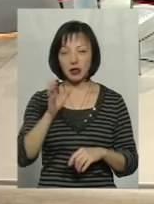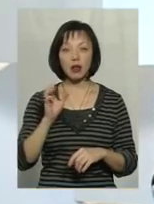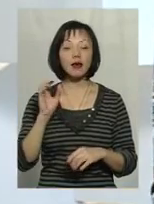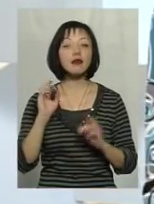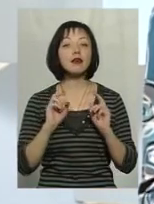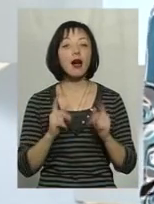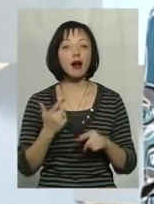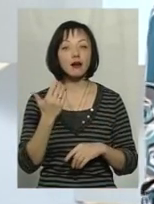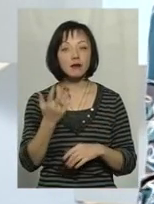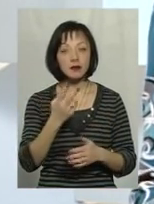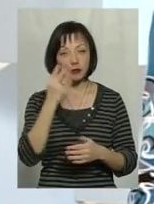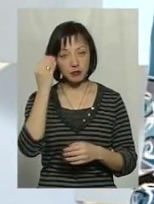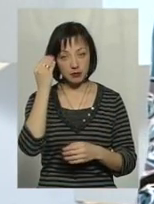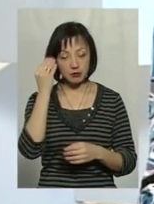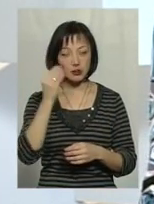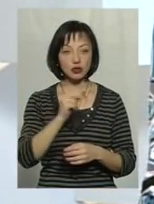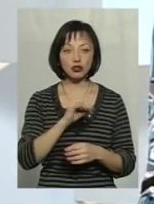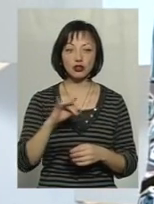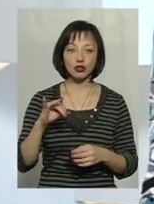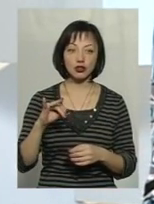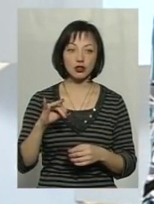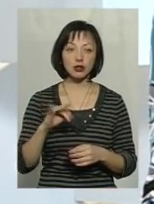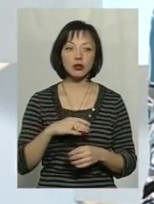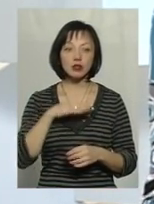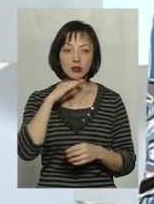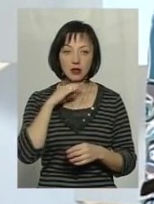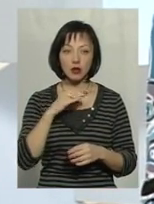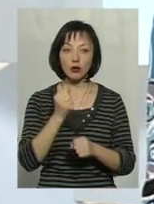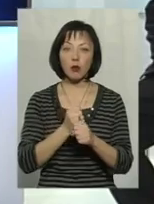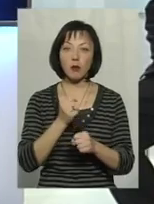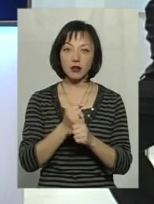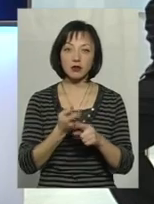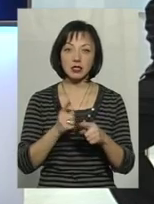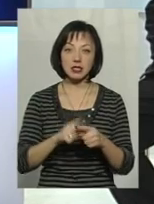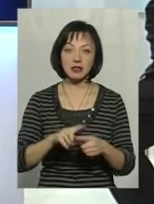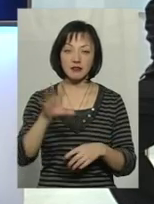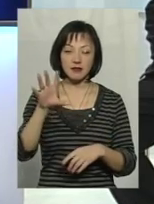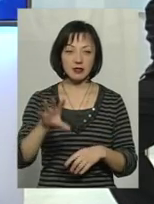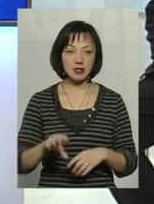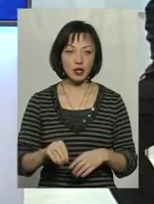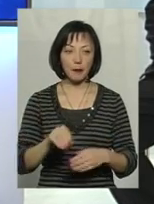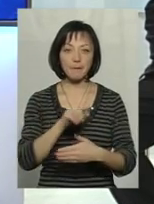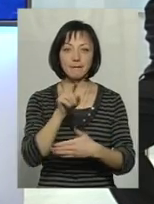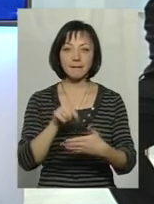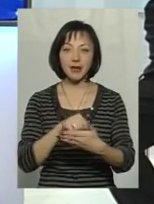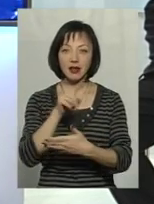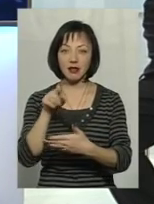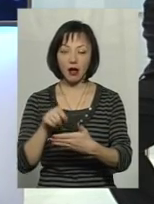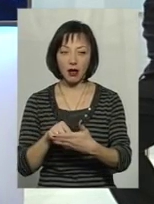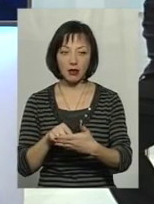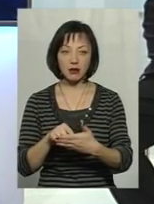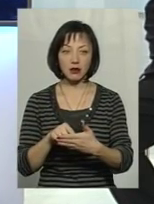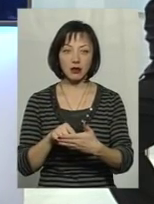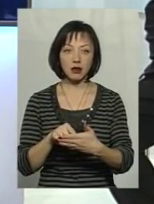Як ви вбачаєте, чи достатньо пропрацьовані ці всі питання до